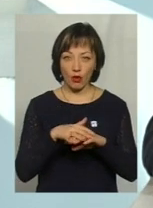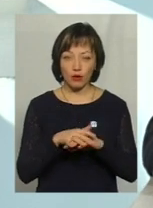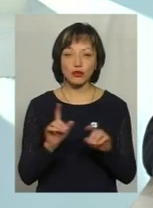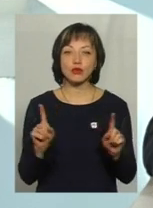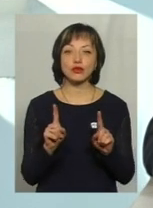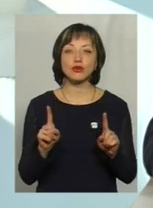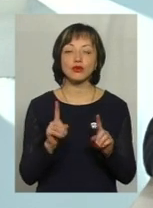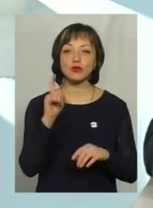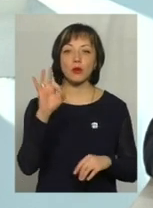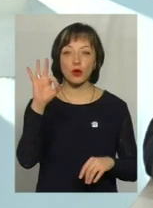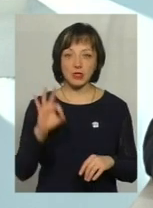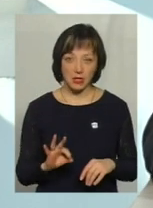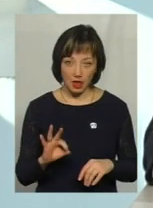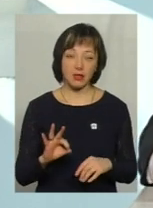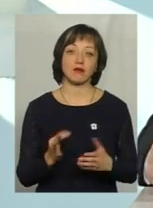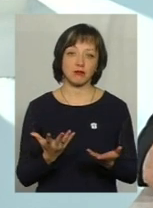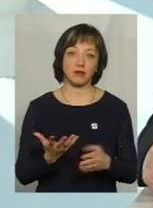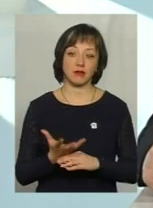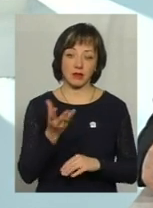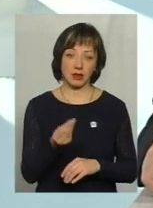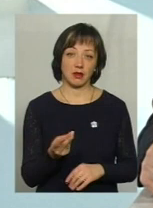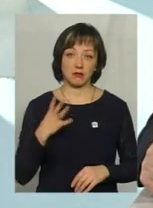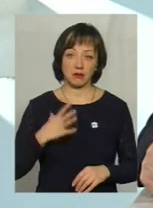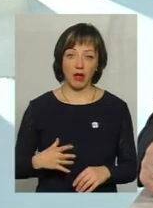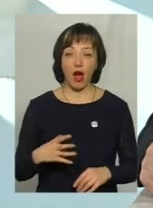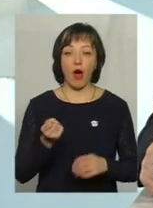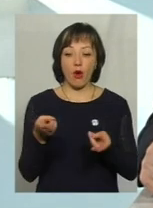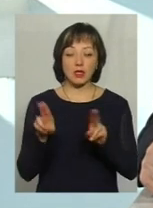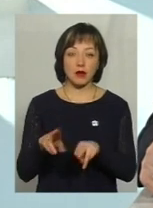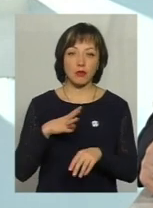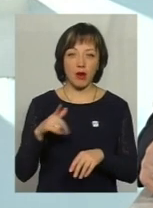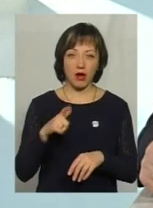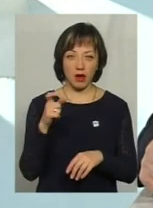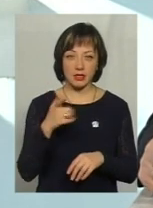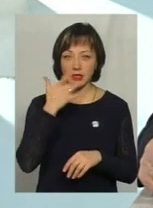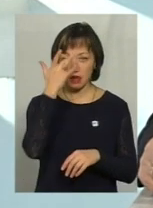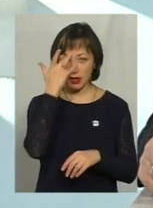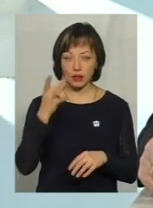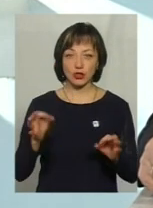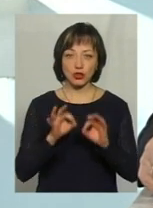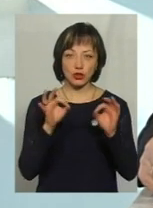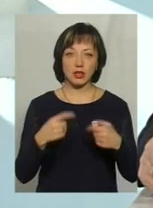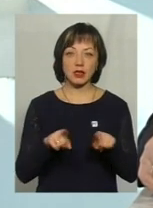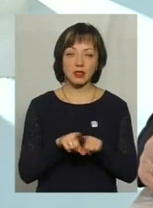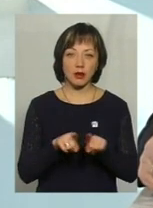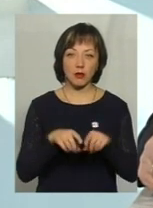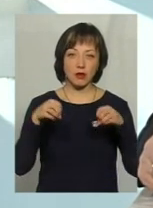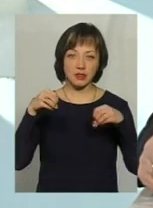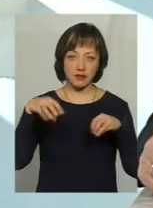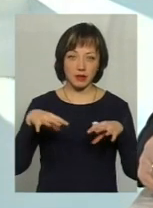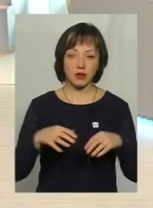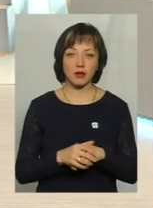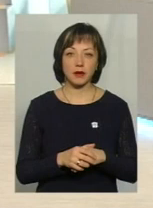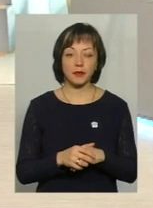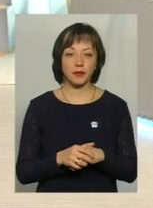і що? 100% за плату. Але там був обставок по газі, за літо мінусувався і так само по світі.